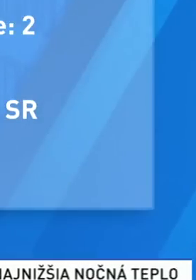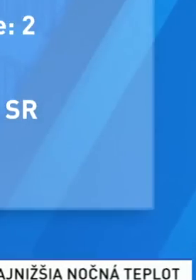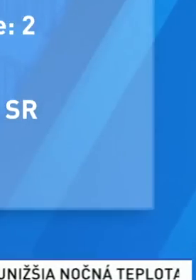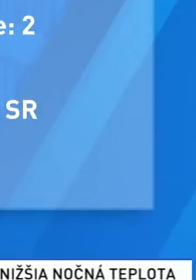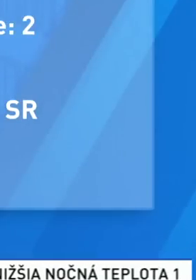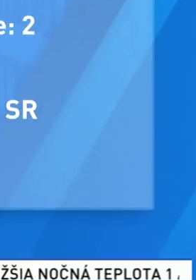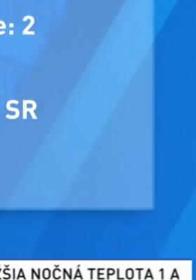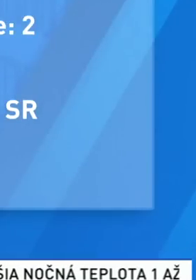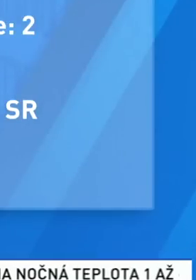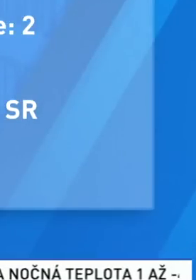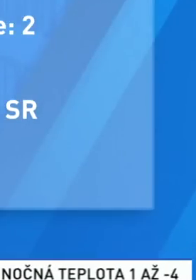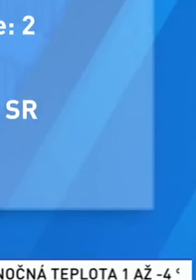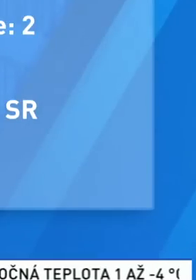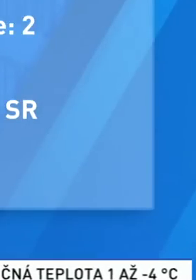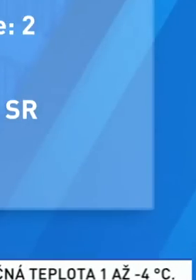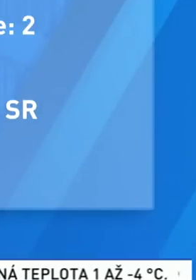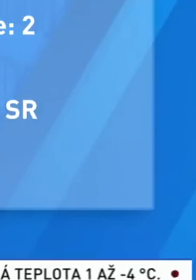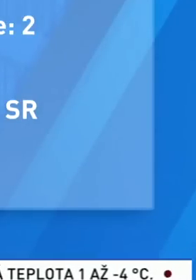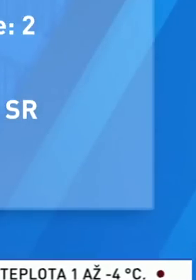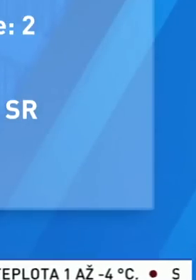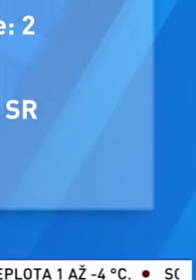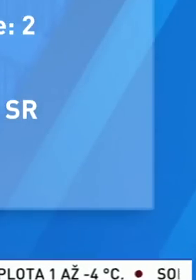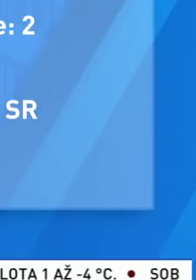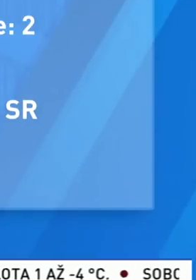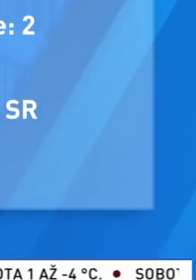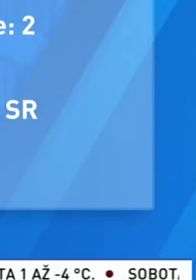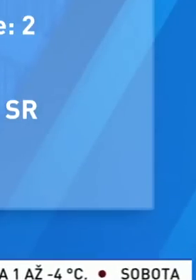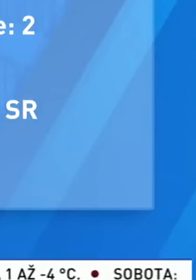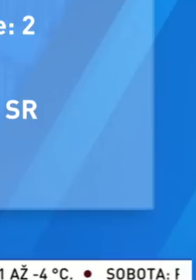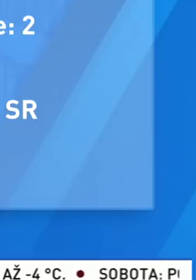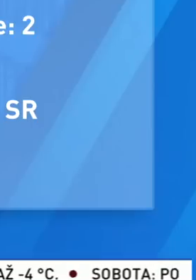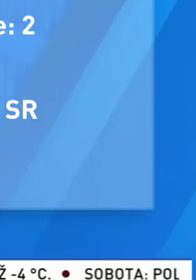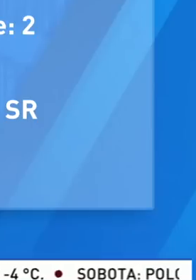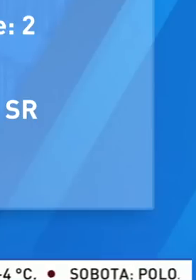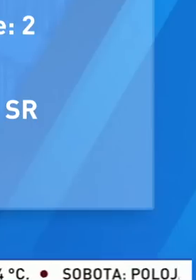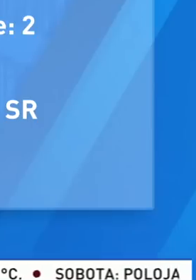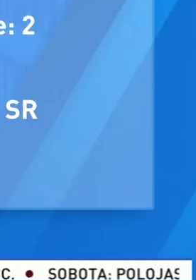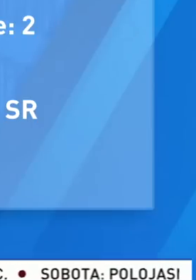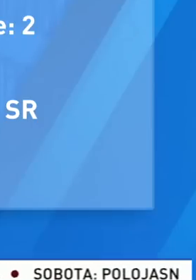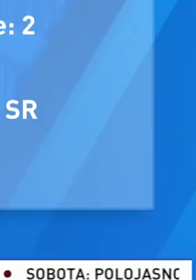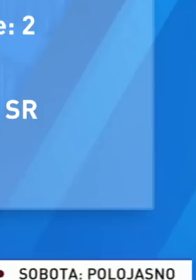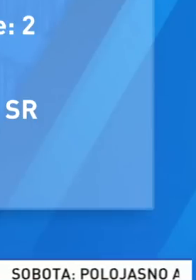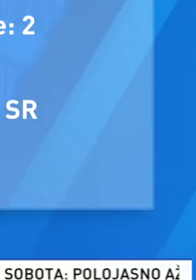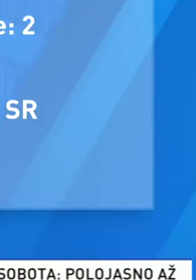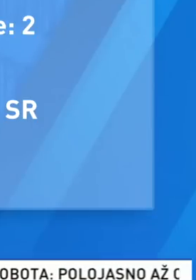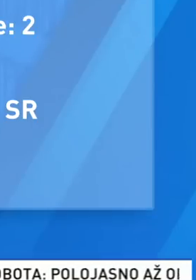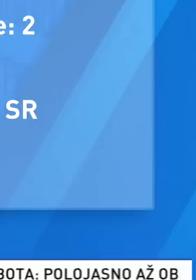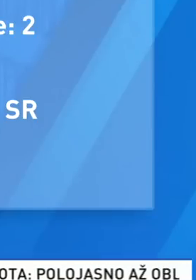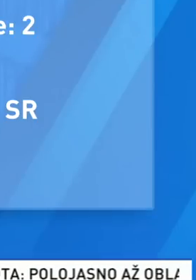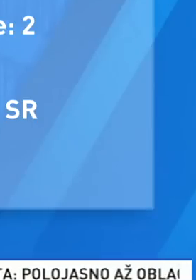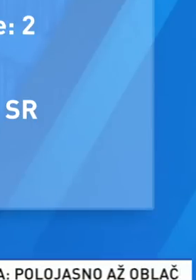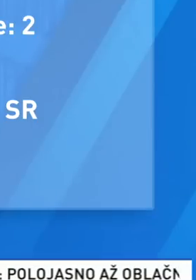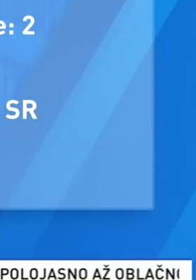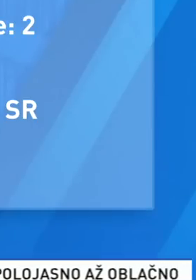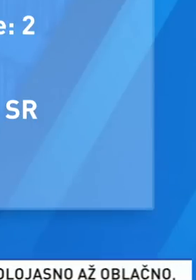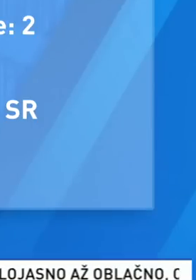Za Slovenskú národnú stranu kandiduje vo voľbách Jaroslav Paška. Na kandidačnej listine má číslo 2.